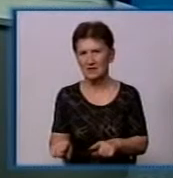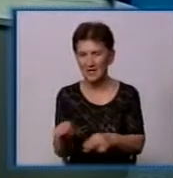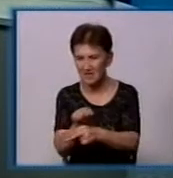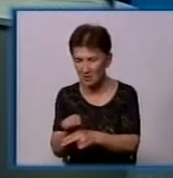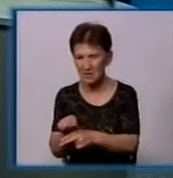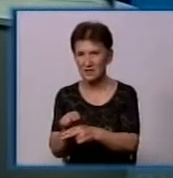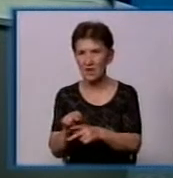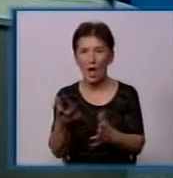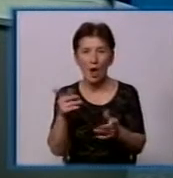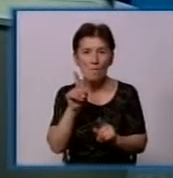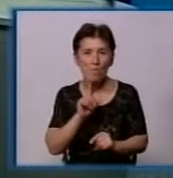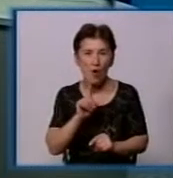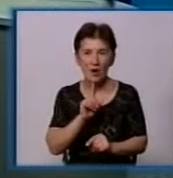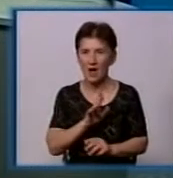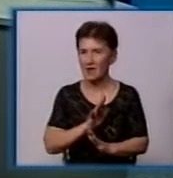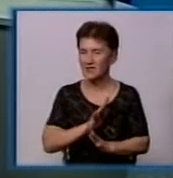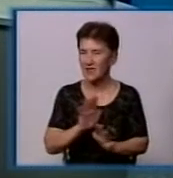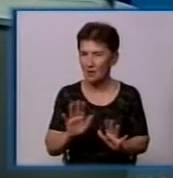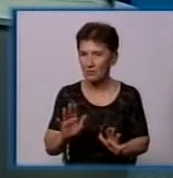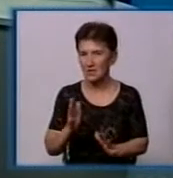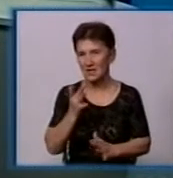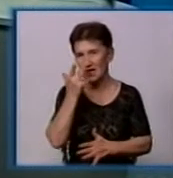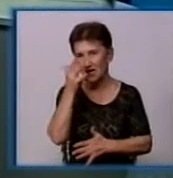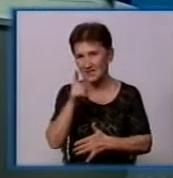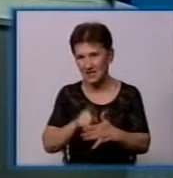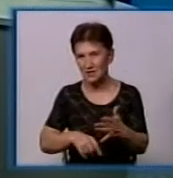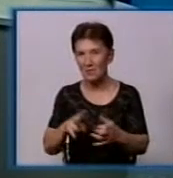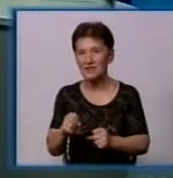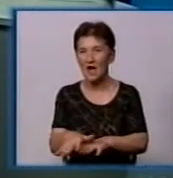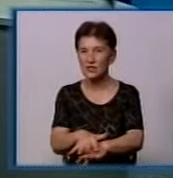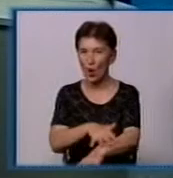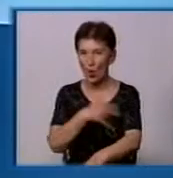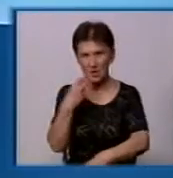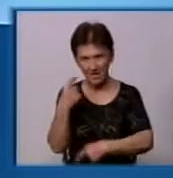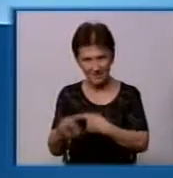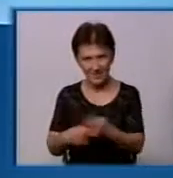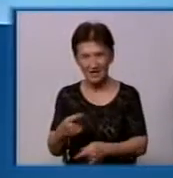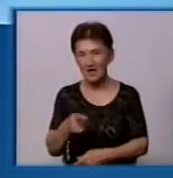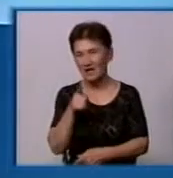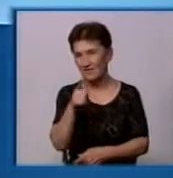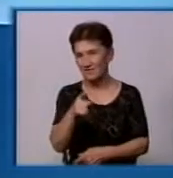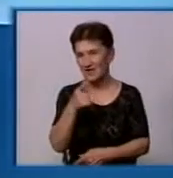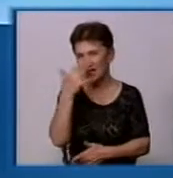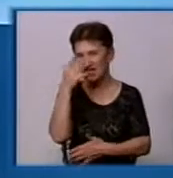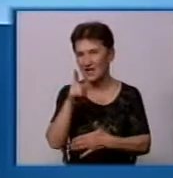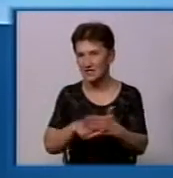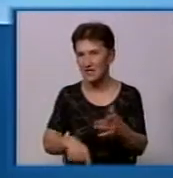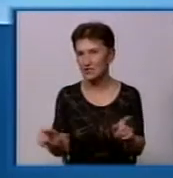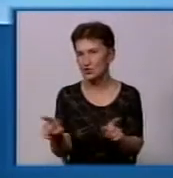справити. Ну, поки не було. Надіємося на долговечність наших контейнерів. Ви надієтесь на те, в першу чергу, що